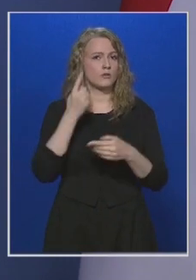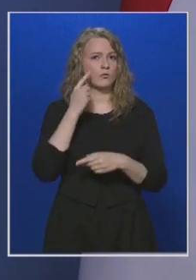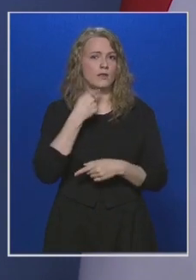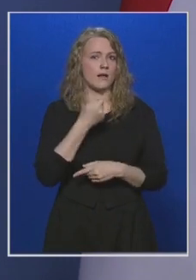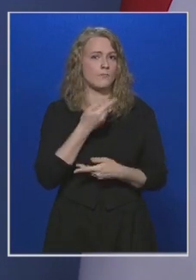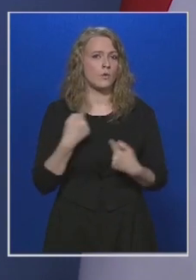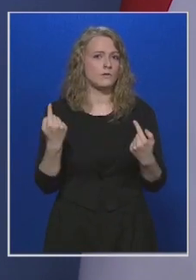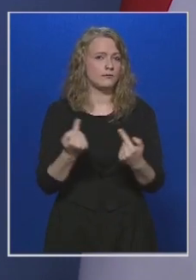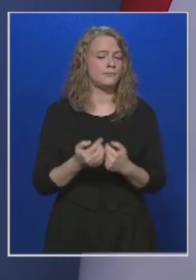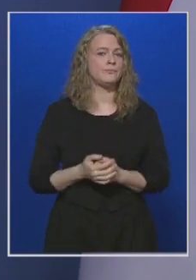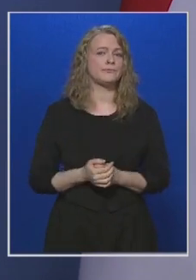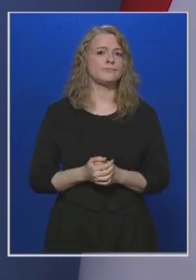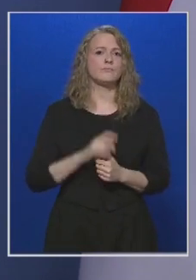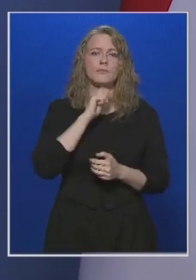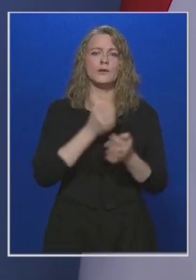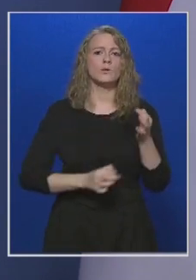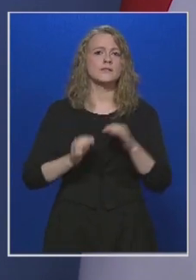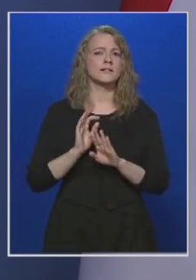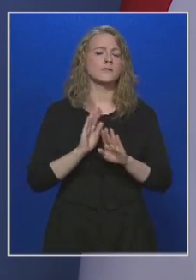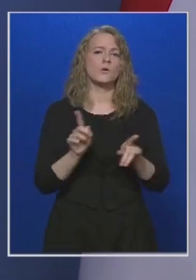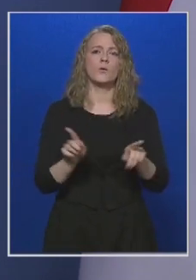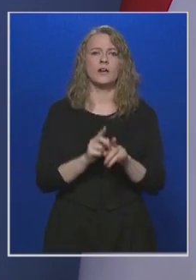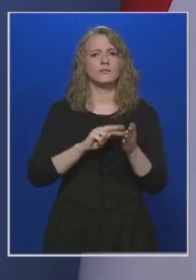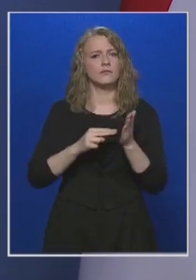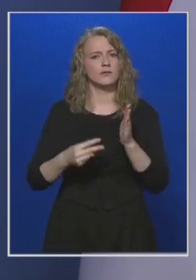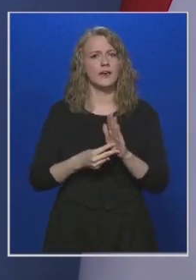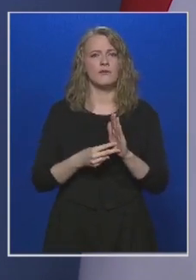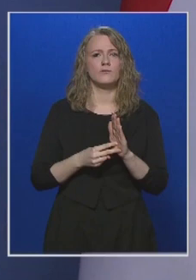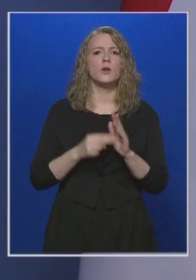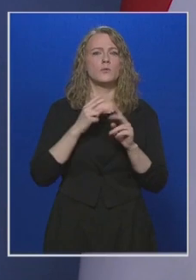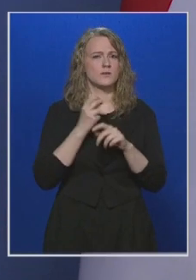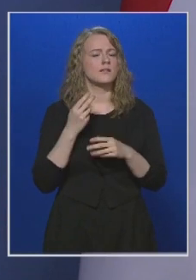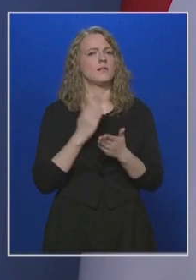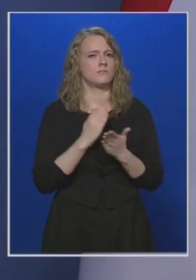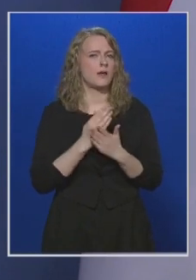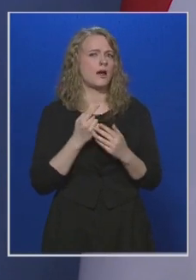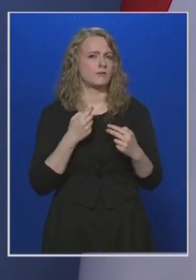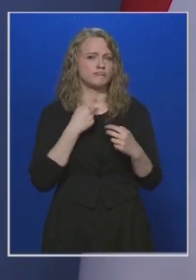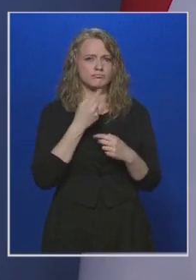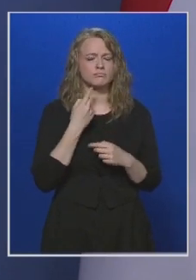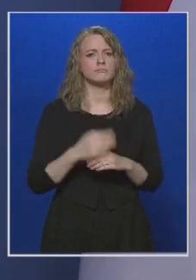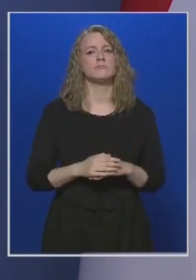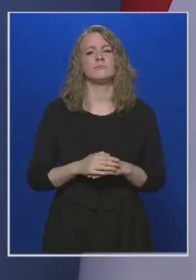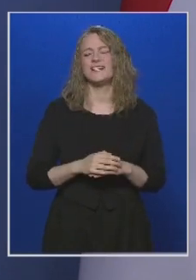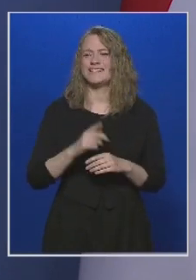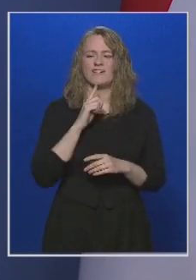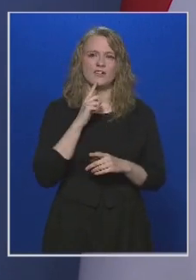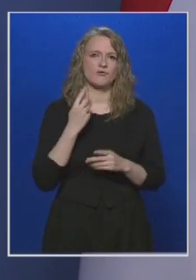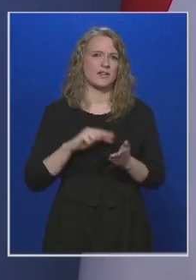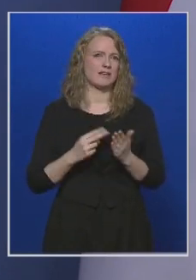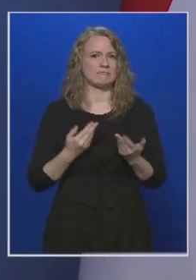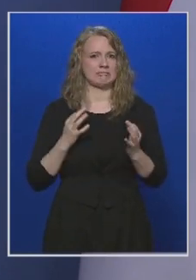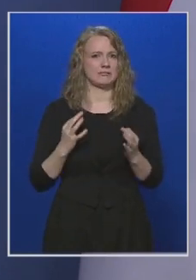hogy Magyarország számára azok a tervek, amelyeket Brüsszel ismertetett, talán a legkevésbé kedvezőek.